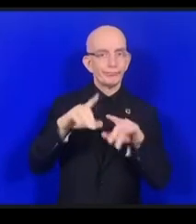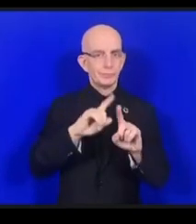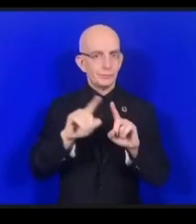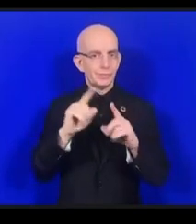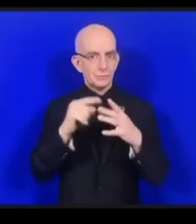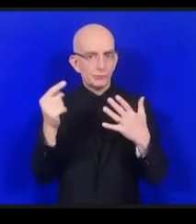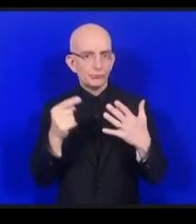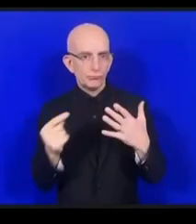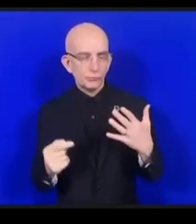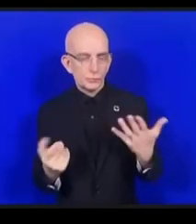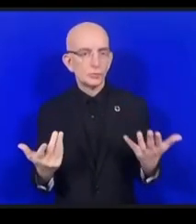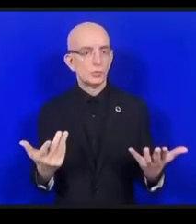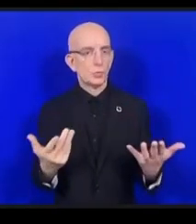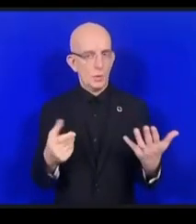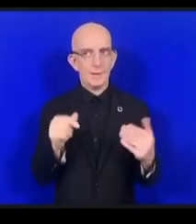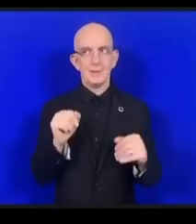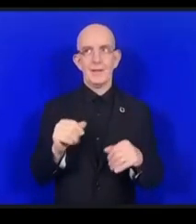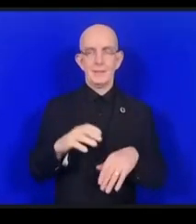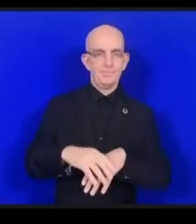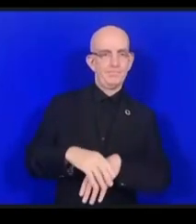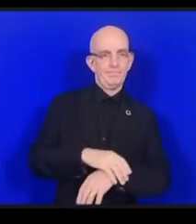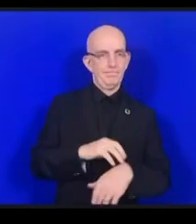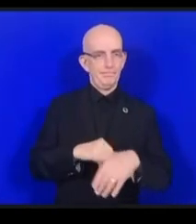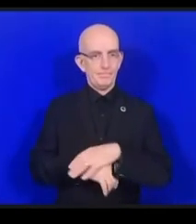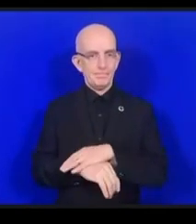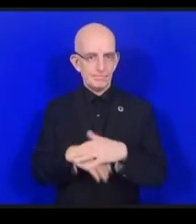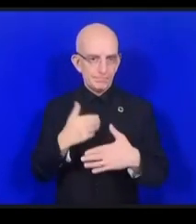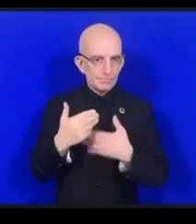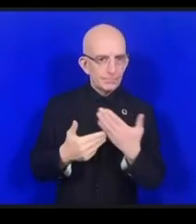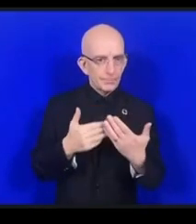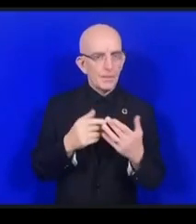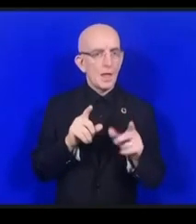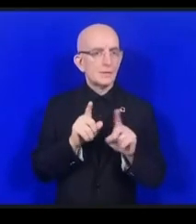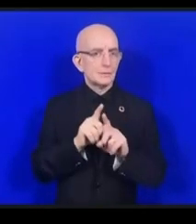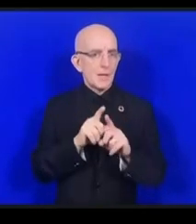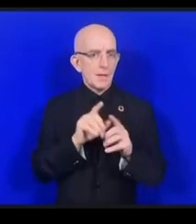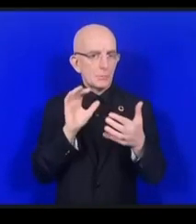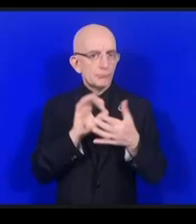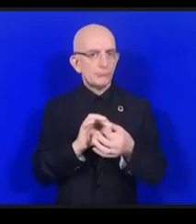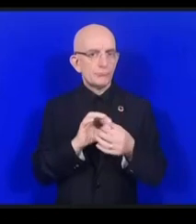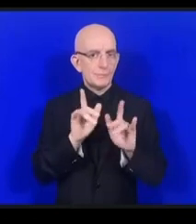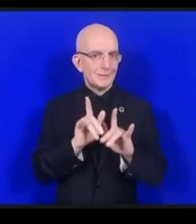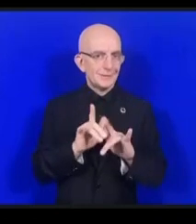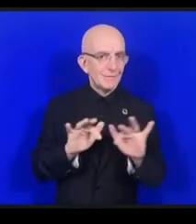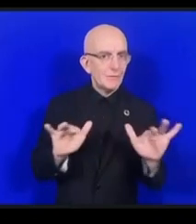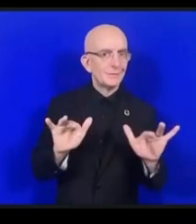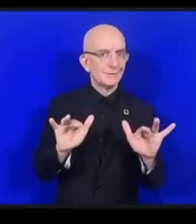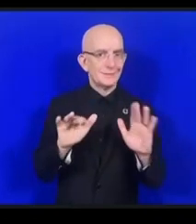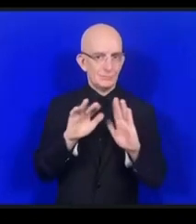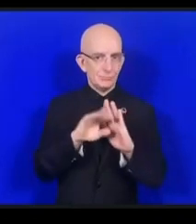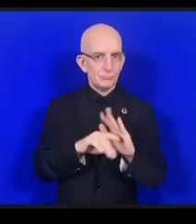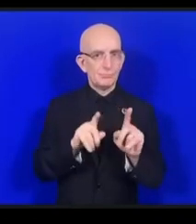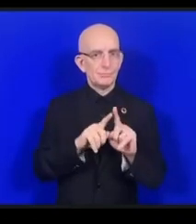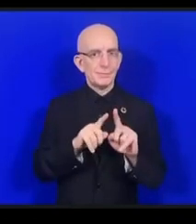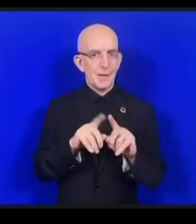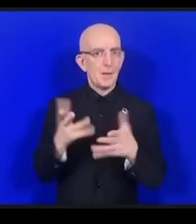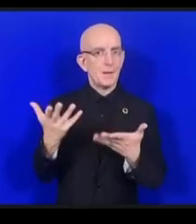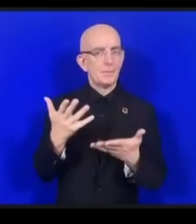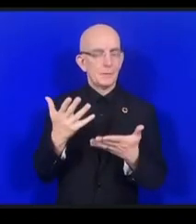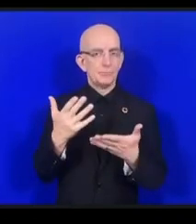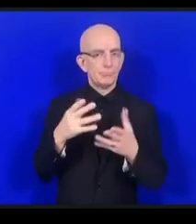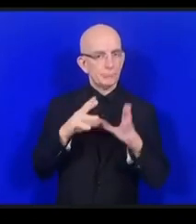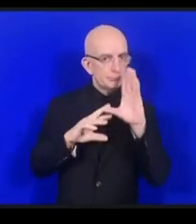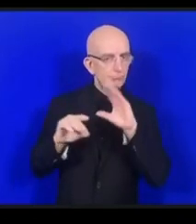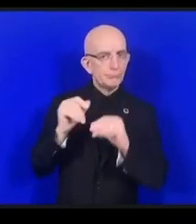et nous voulons profiter également du programme de renforcement des capacités comme